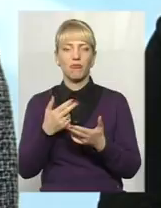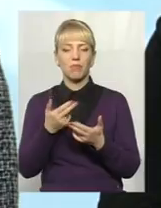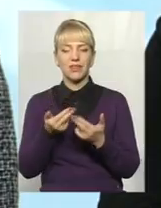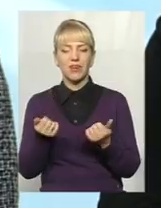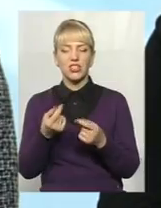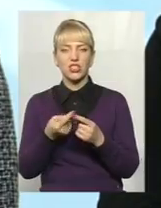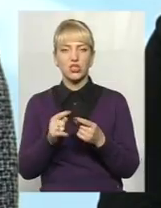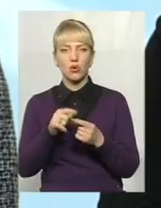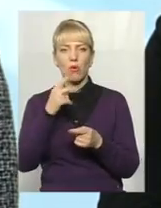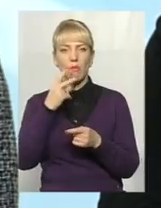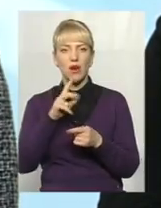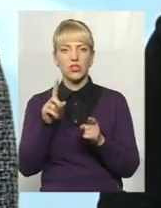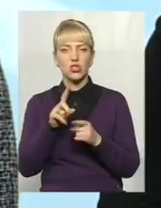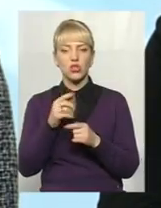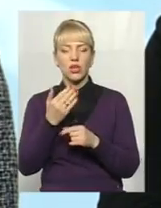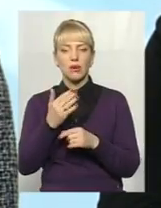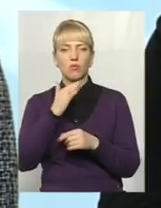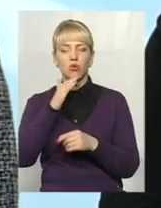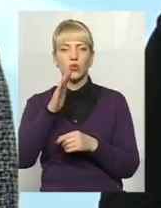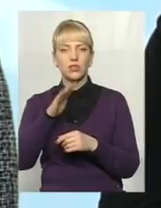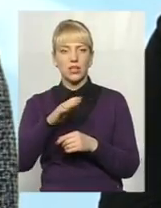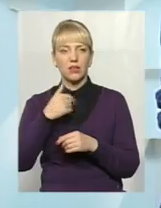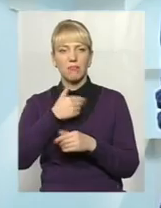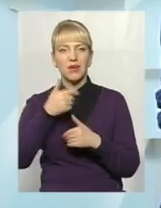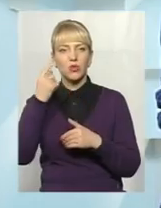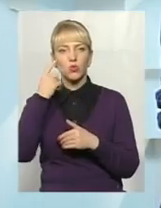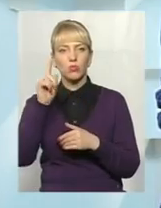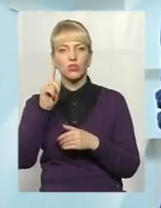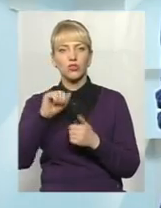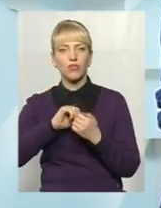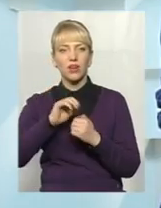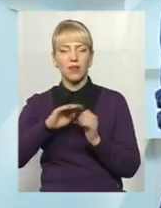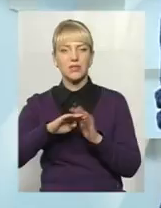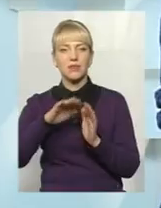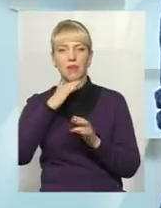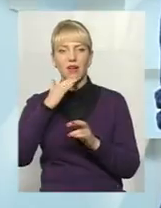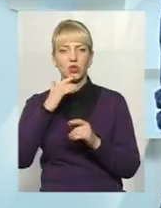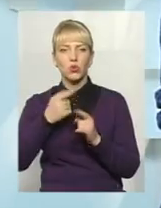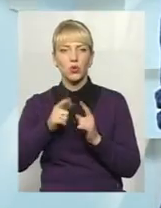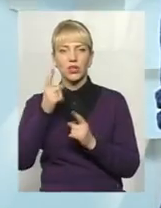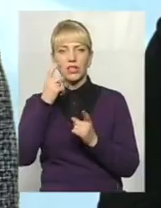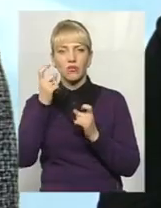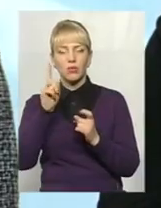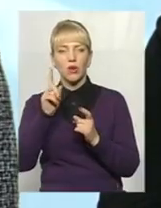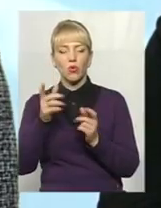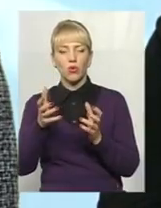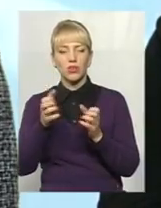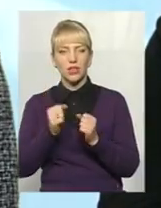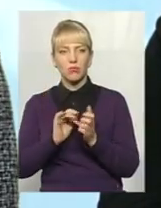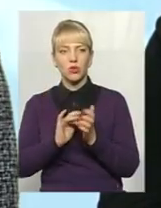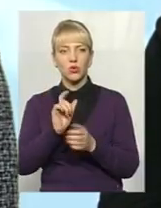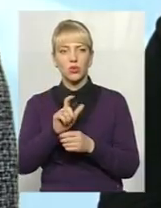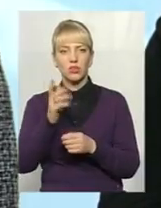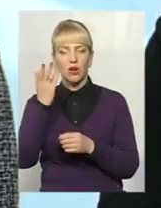цього бачили, що її було б достатньо, бо ми думали, що в Кам'янці достатньо тої інформації, яку отримує турист. А коли